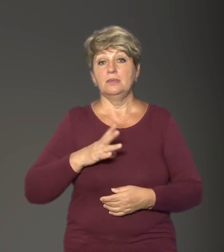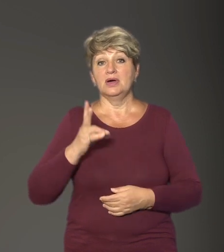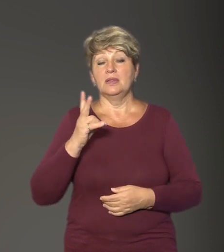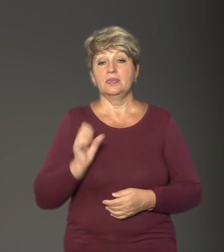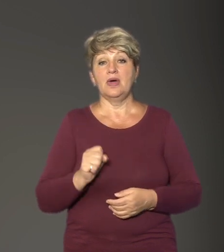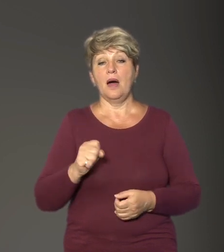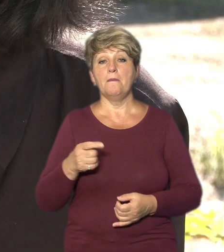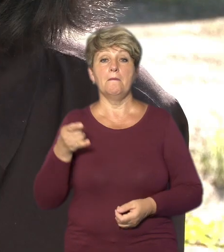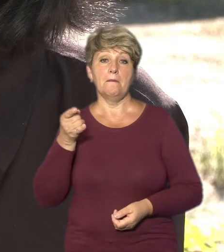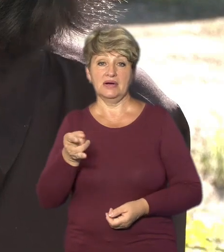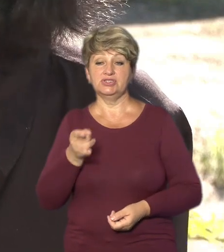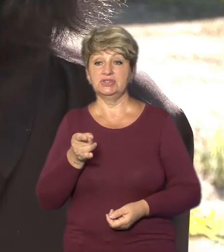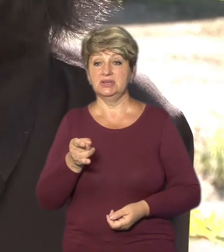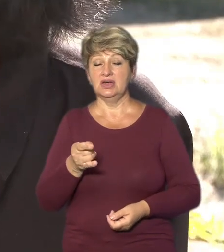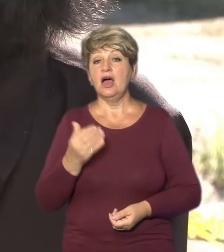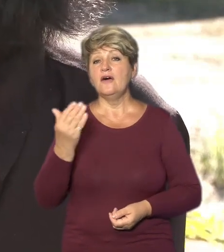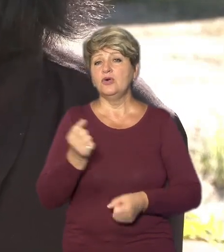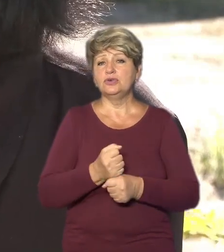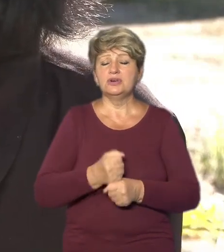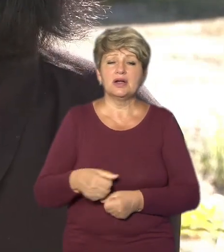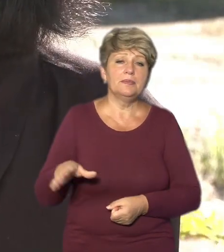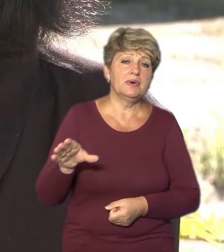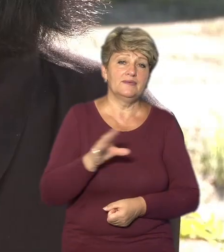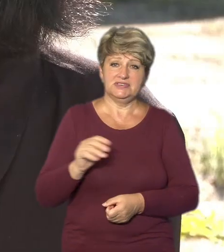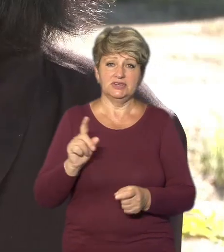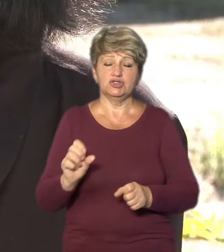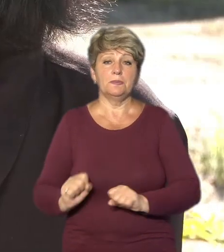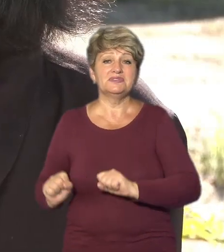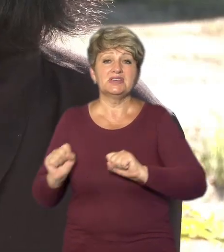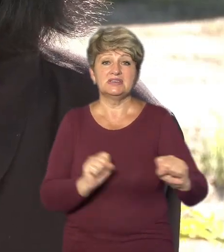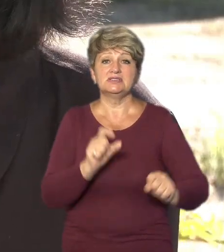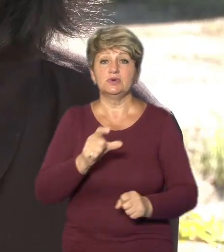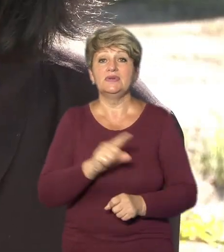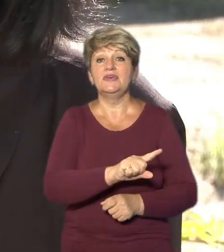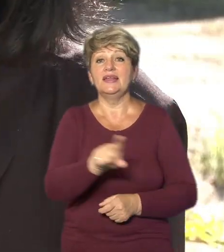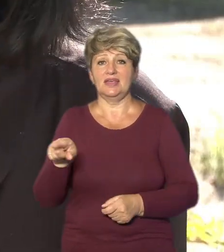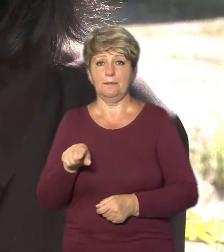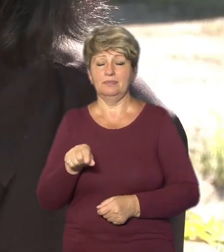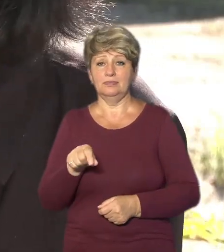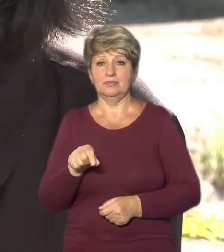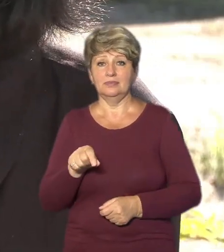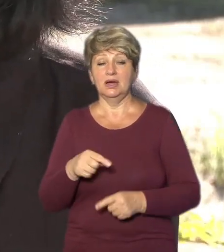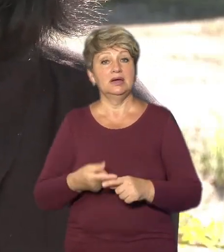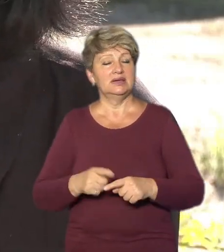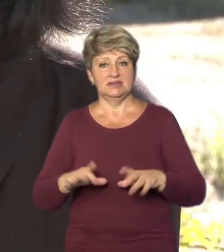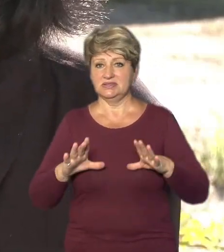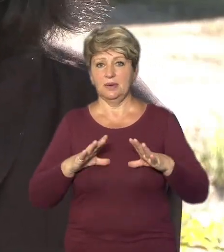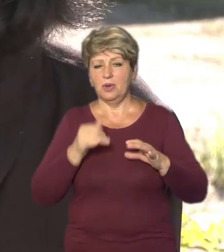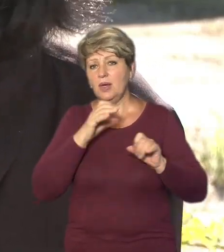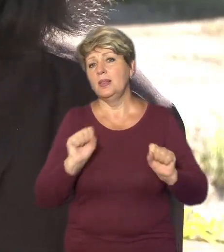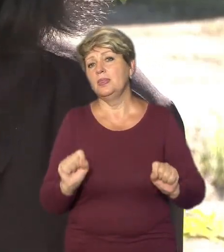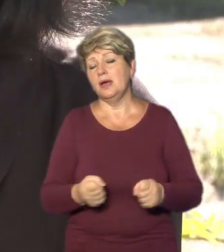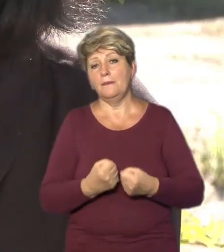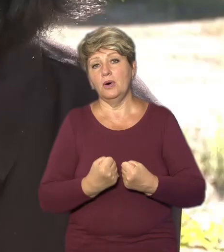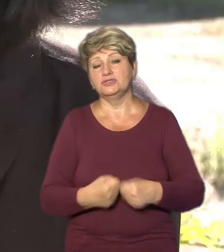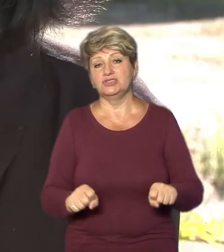бронюваної машини. Вони робили все, щоб захистити людей там. Це було неможливо,